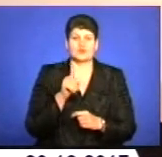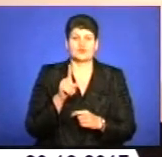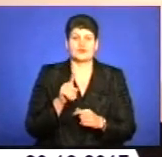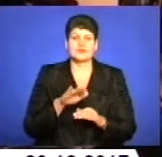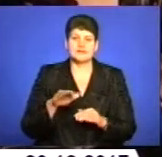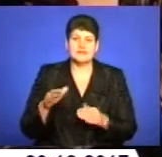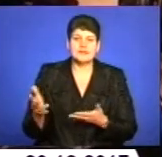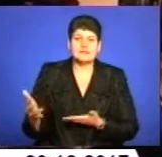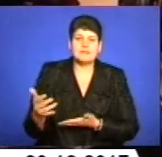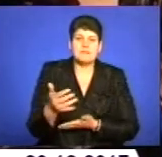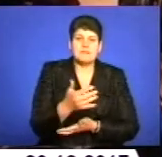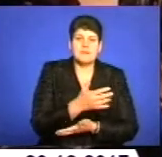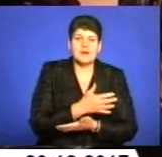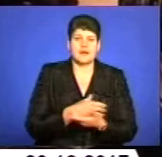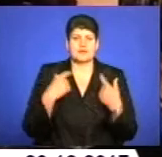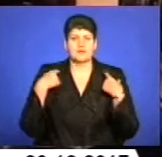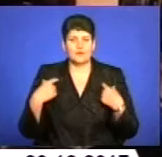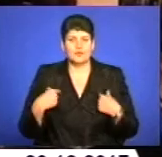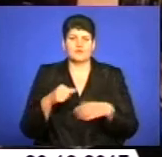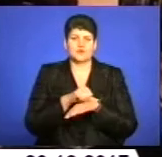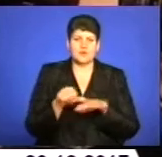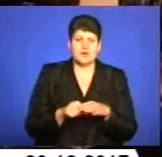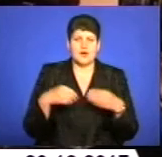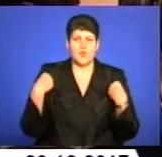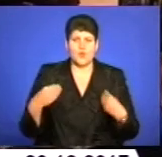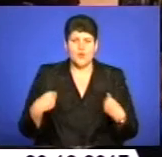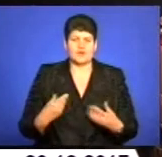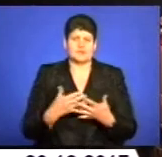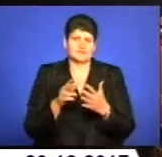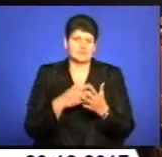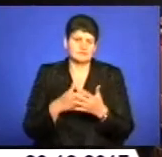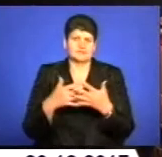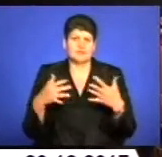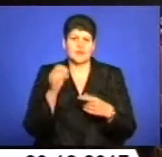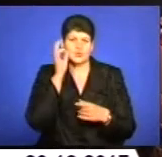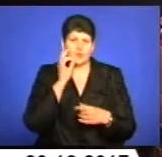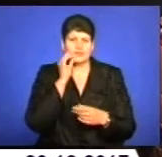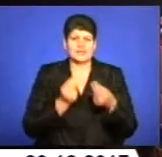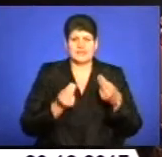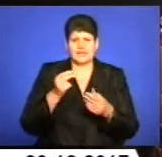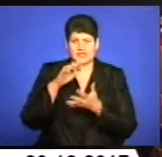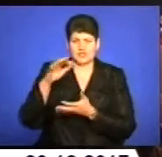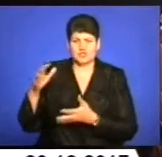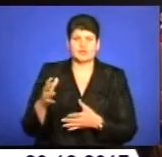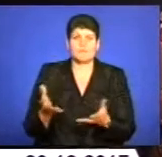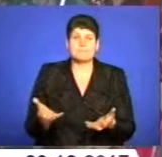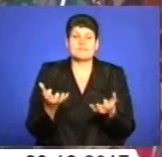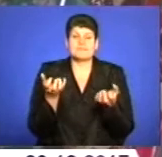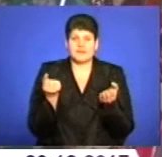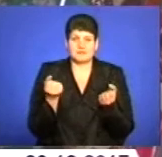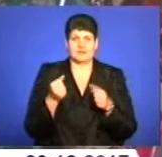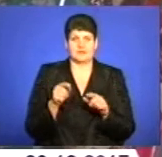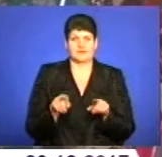діаспори збирали у подарункові наплічники взуття, одяг, канцелярське приладдя, солодощі іграшки, аби підтримати ровесників. На думку